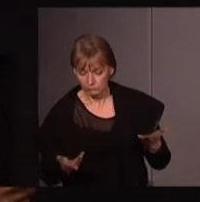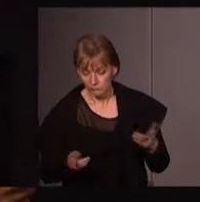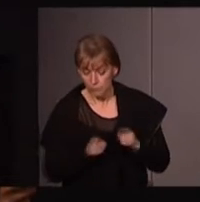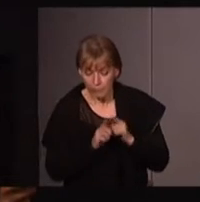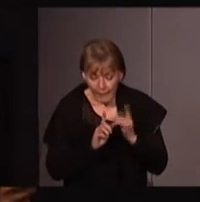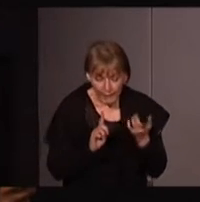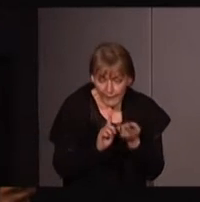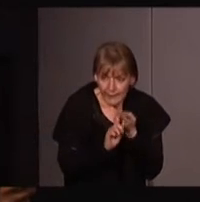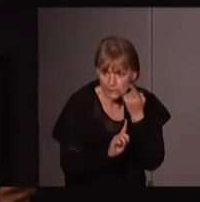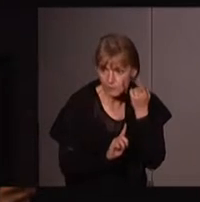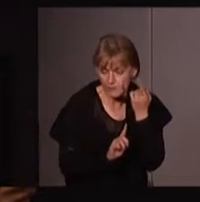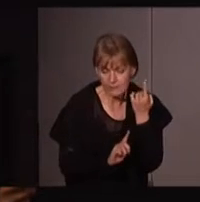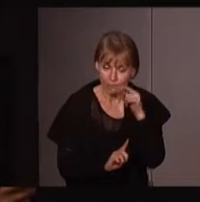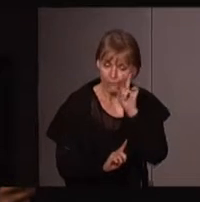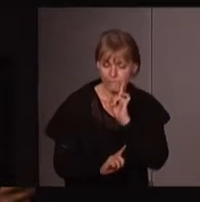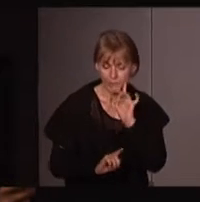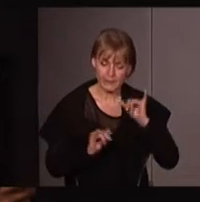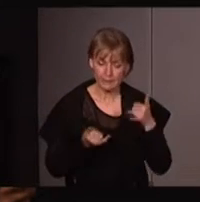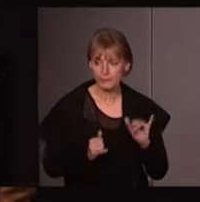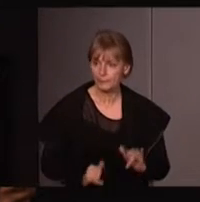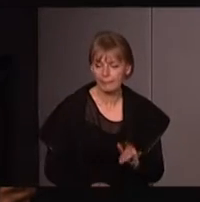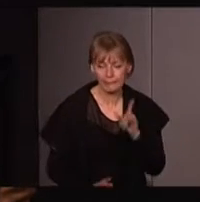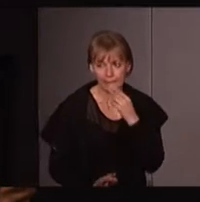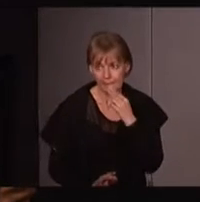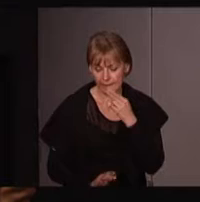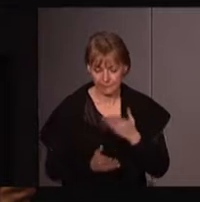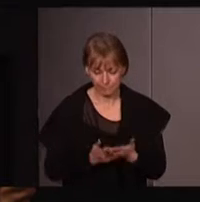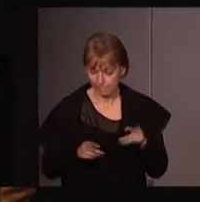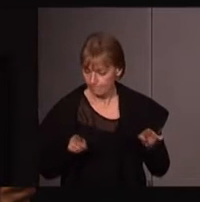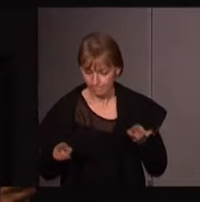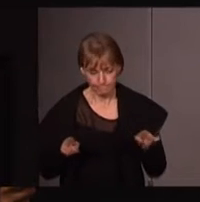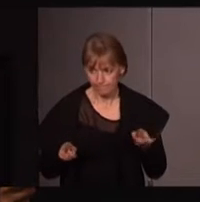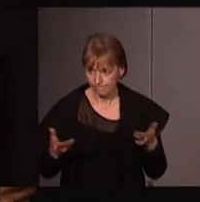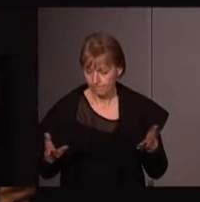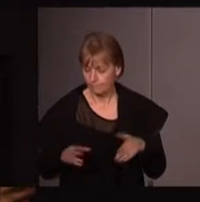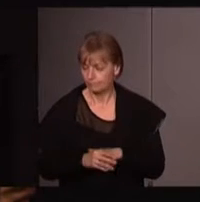'essentialisation de la féminité et des qualités féminines. Alors,